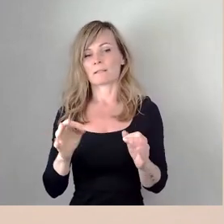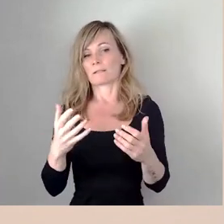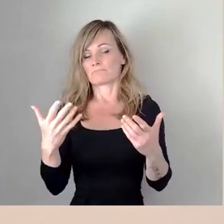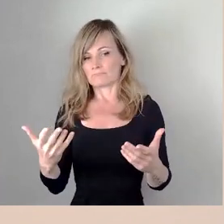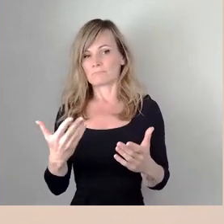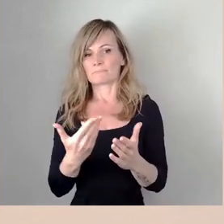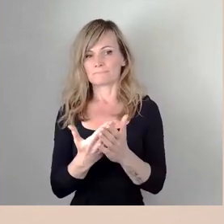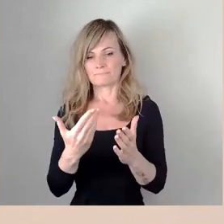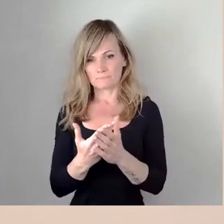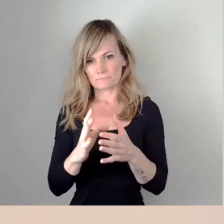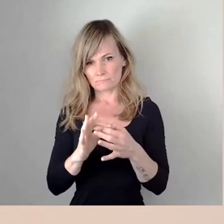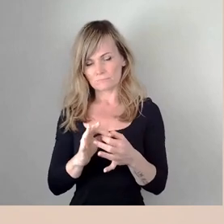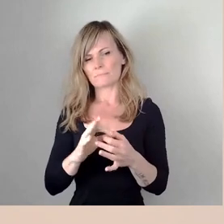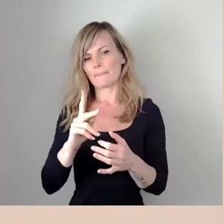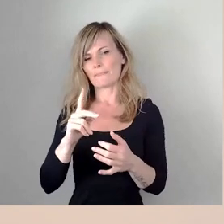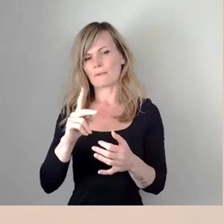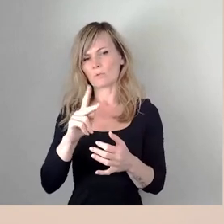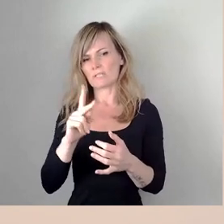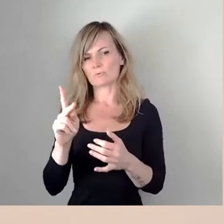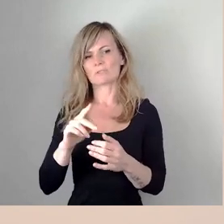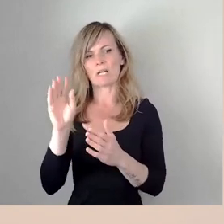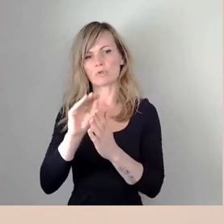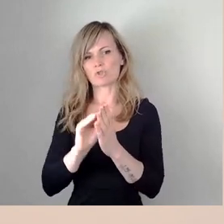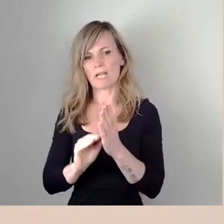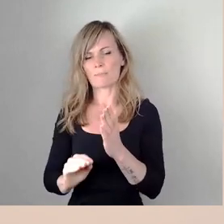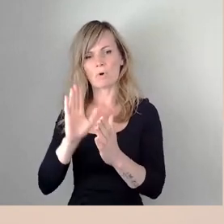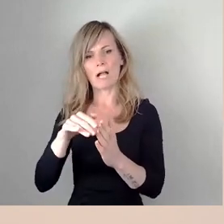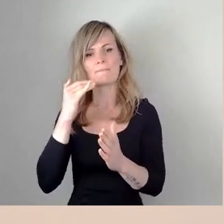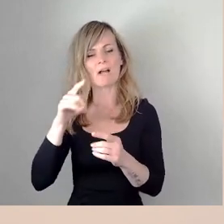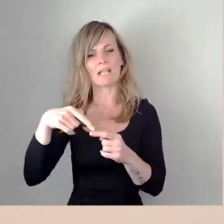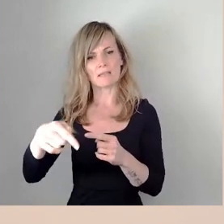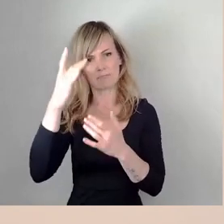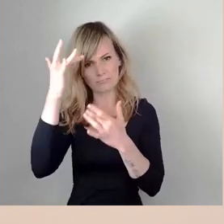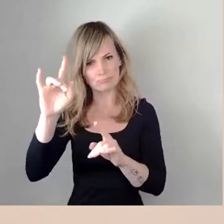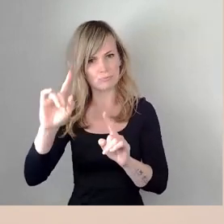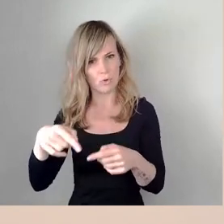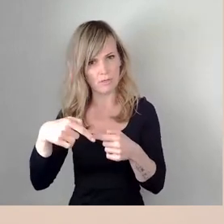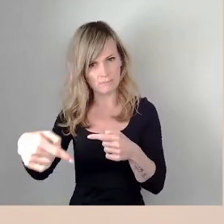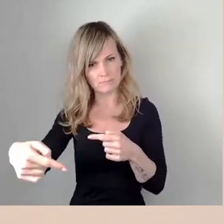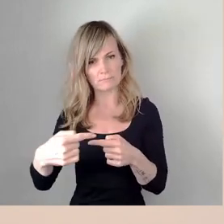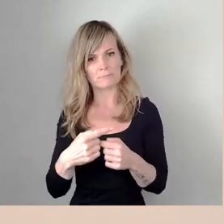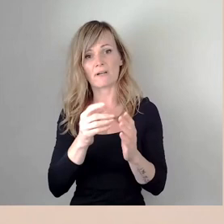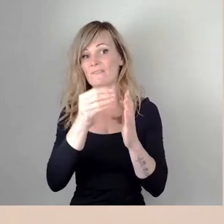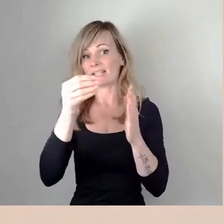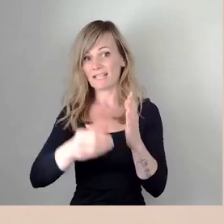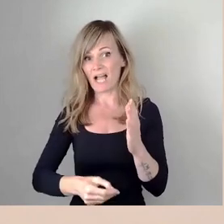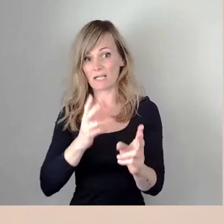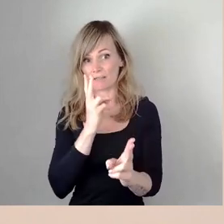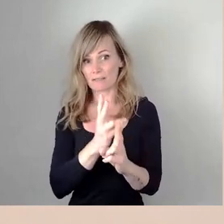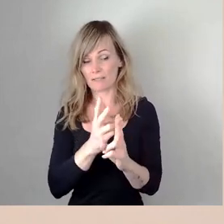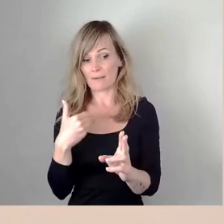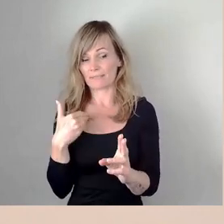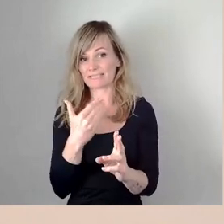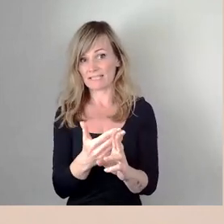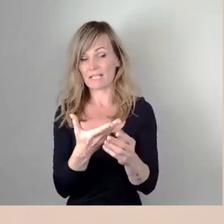-Ausschreibung gelten soll und wann entsprechend sozusagen der bestehende Vertrag aufgelöst wird, zeitlich